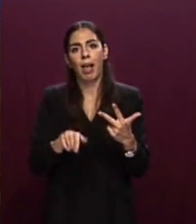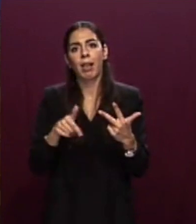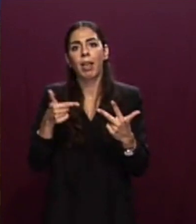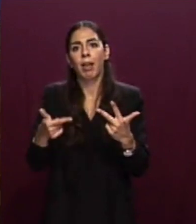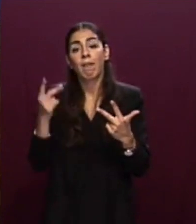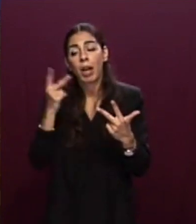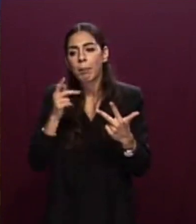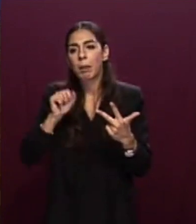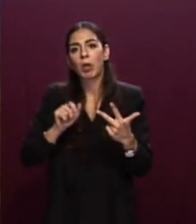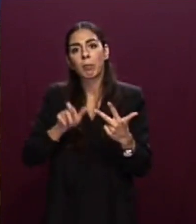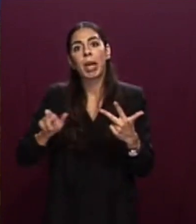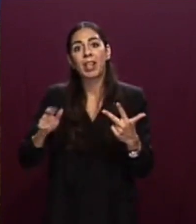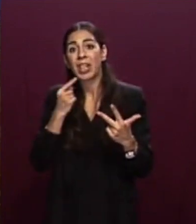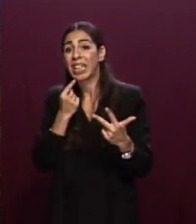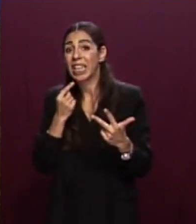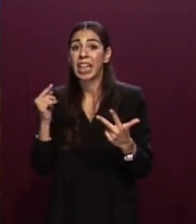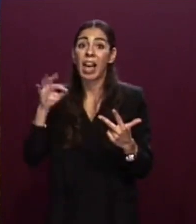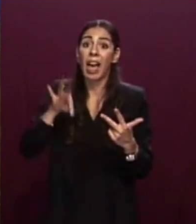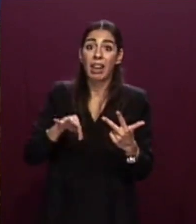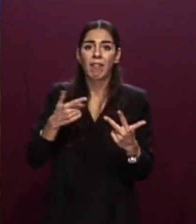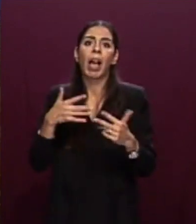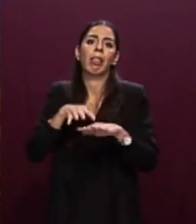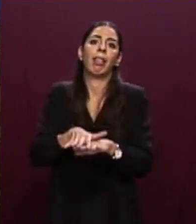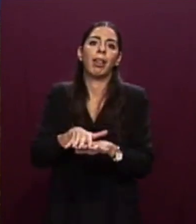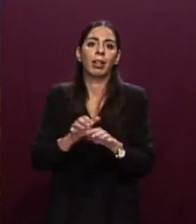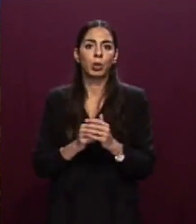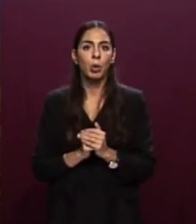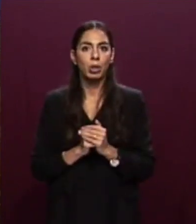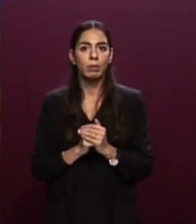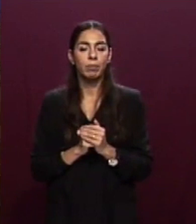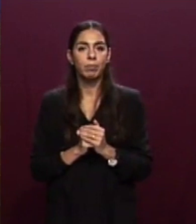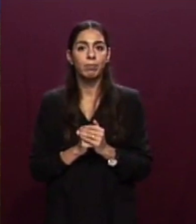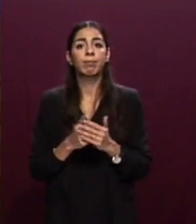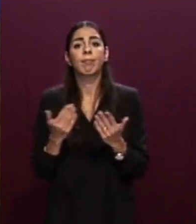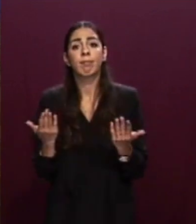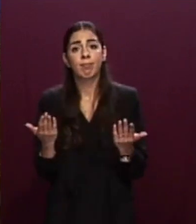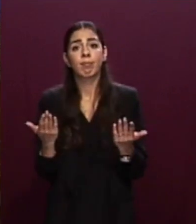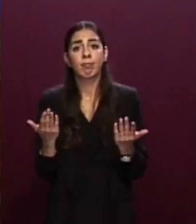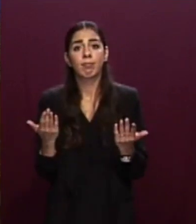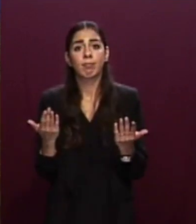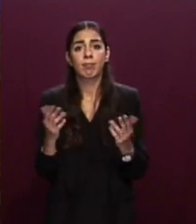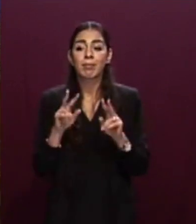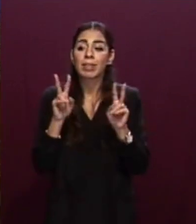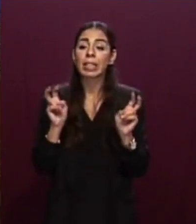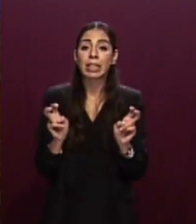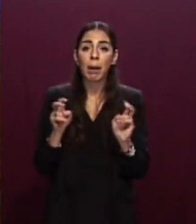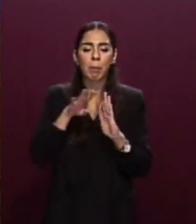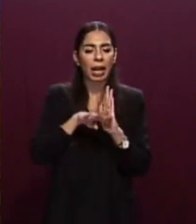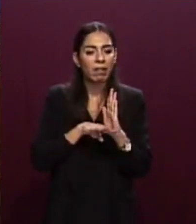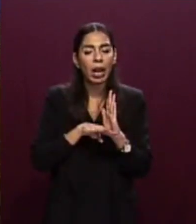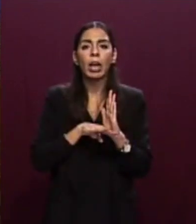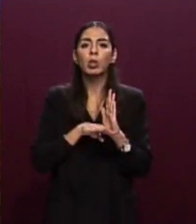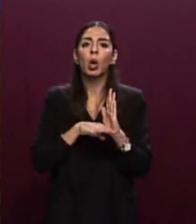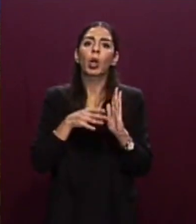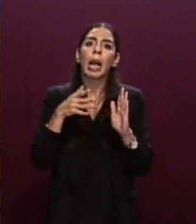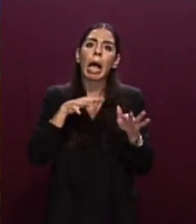integrazione delle persone. D'altronde, quanto il tema della pianificazione di un'efficace azione di governo dei